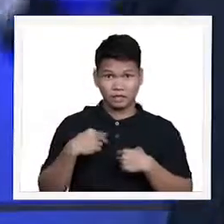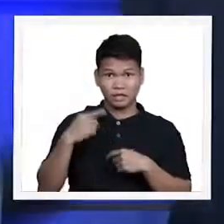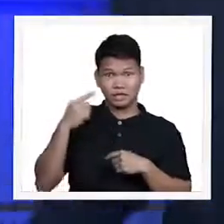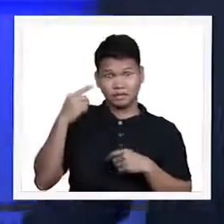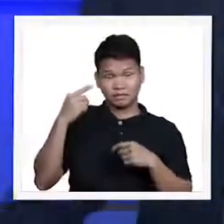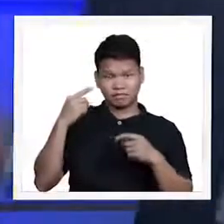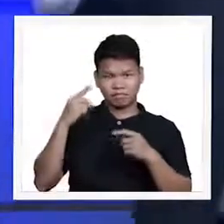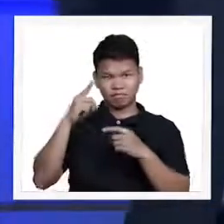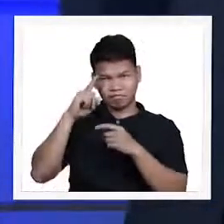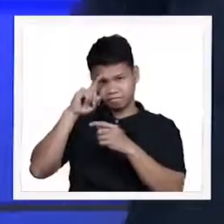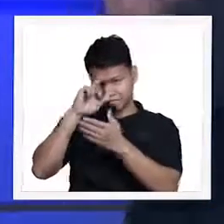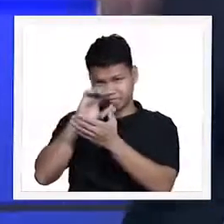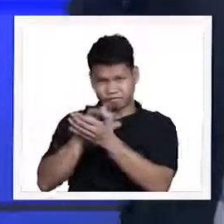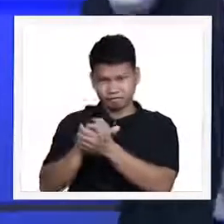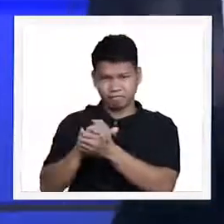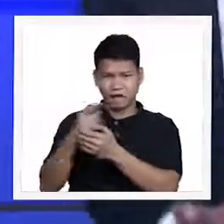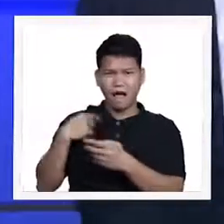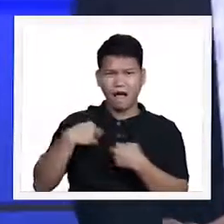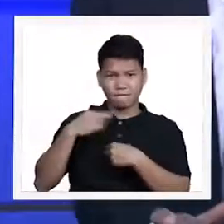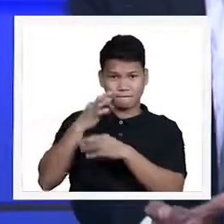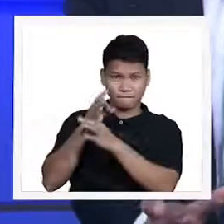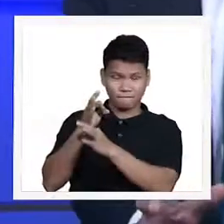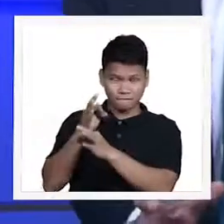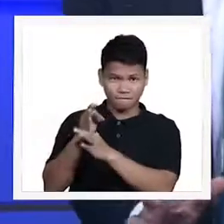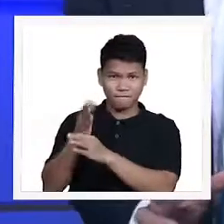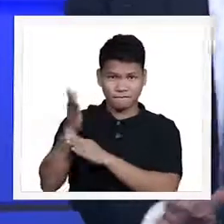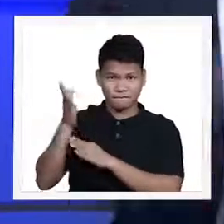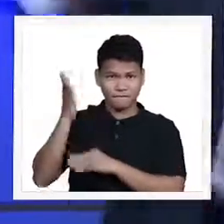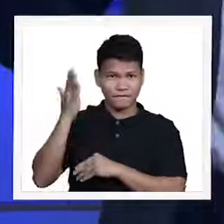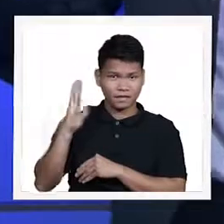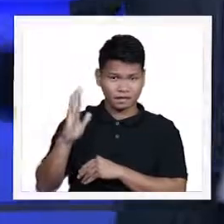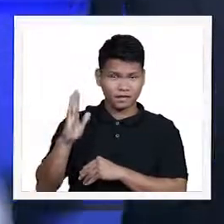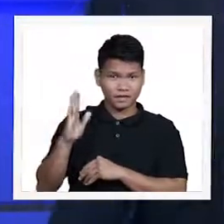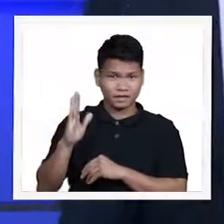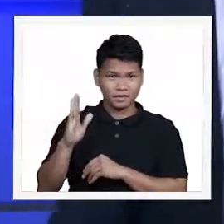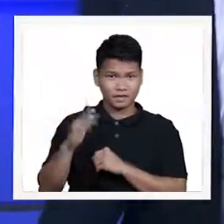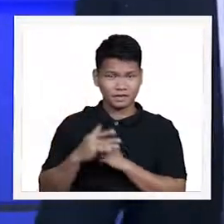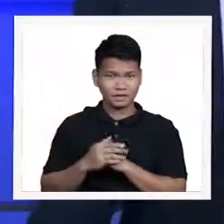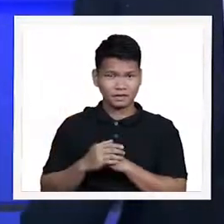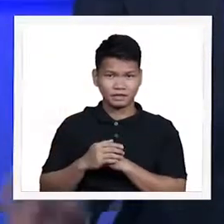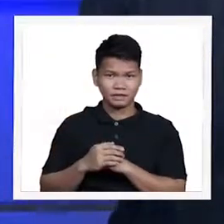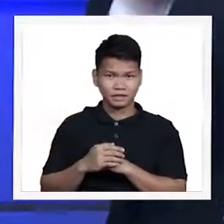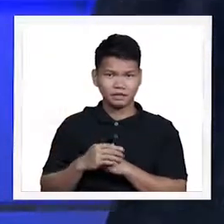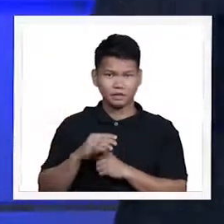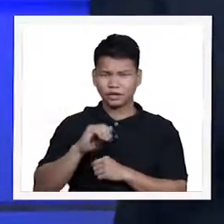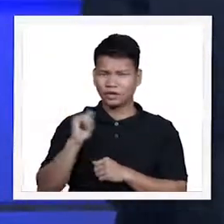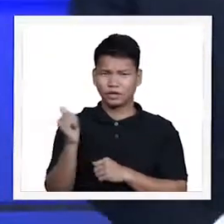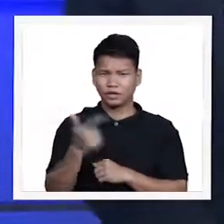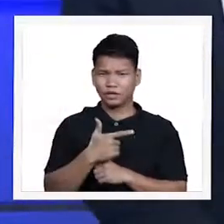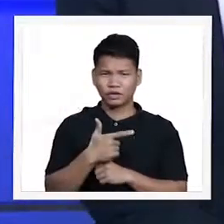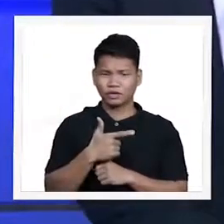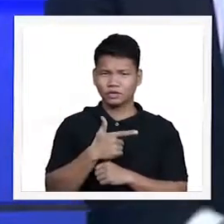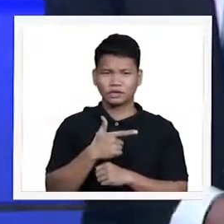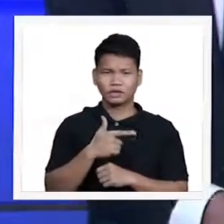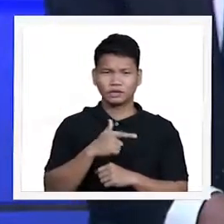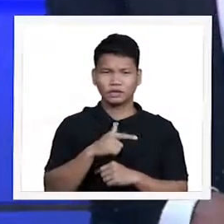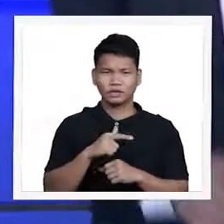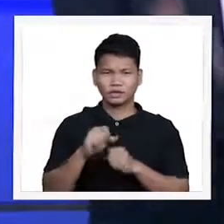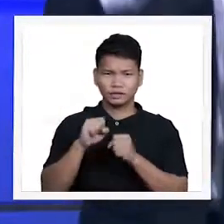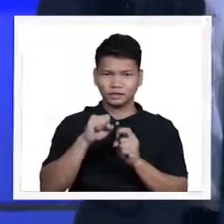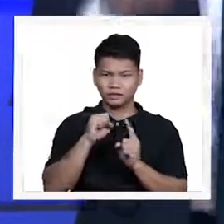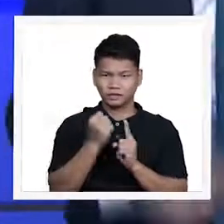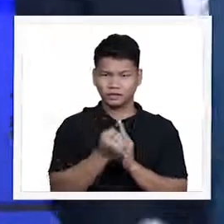pananampalataya if we trust God in all circumstances it is our responsibility